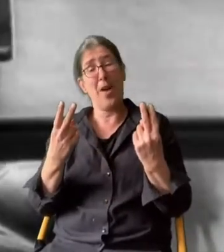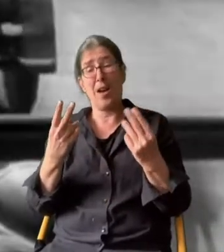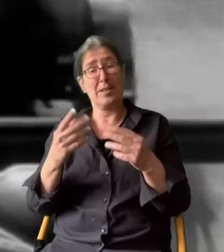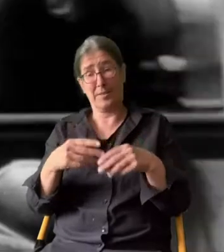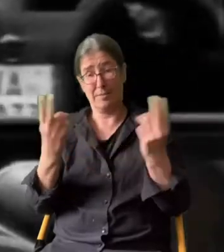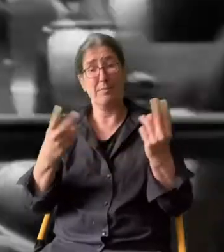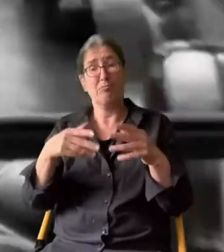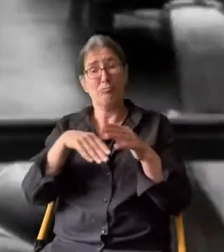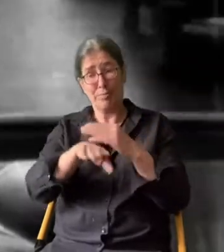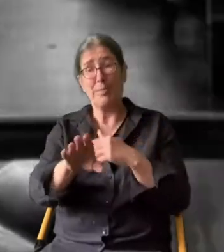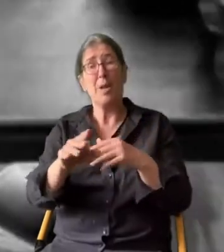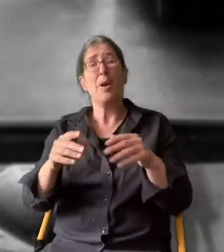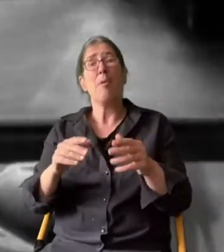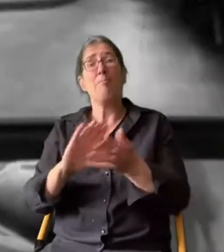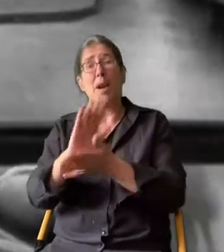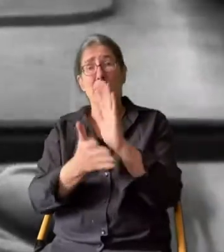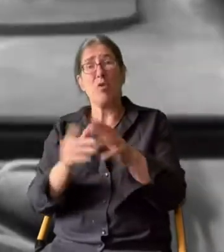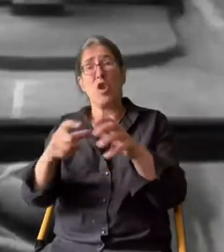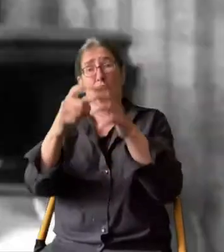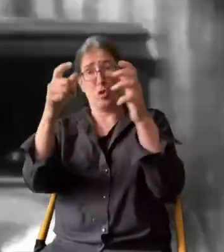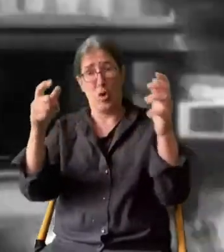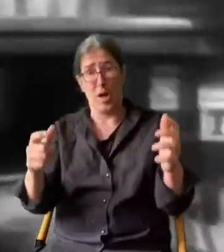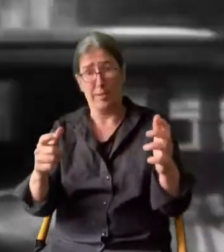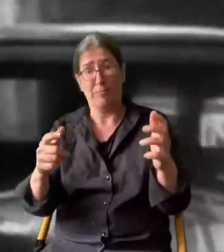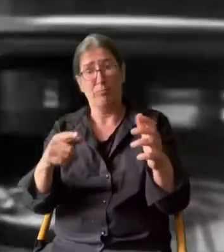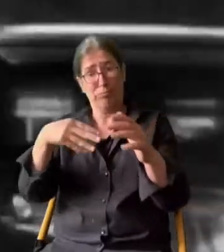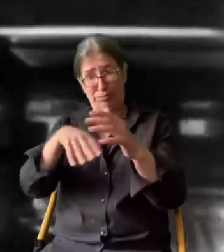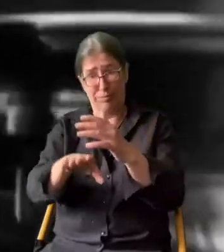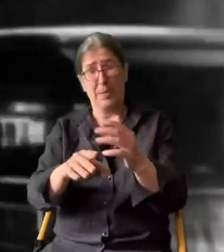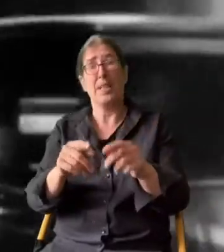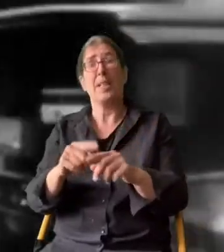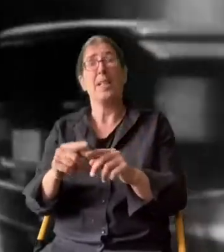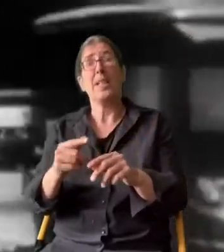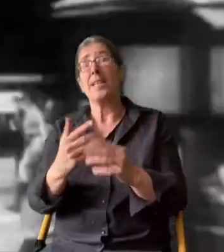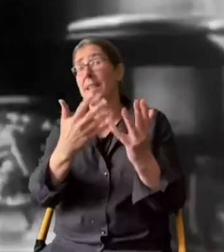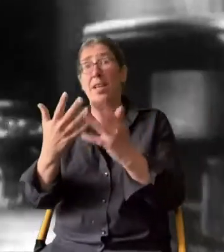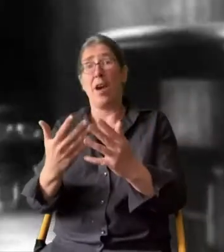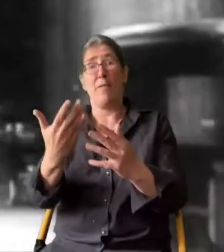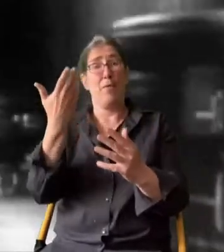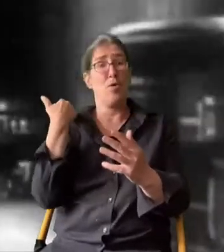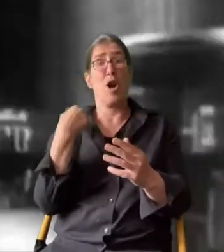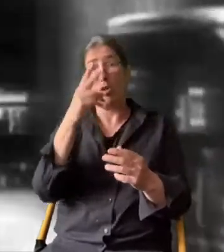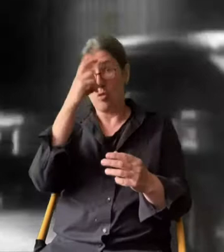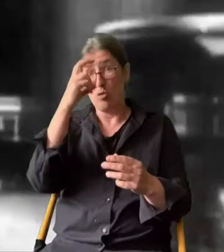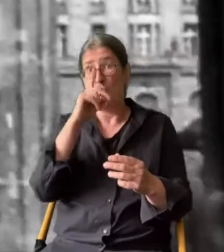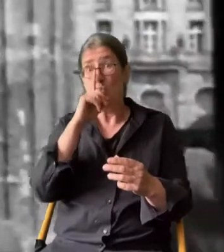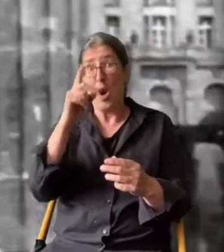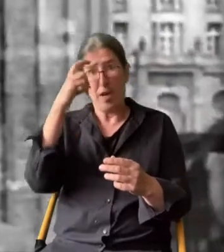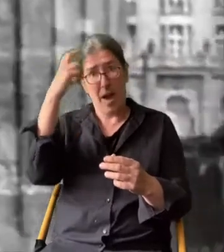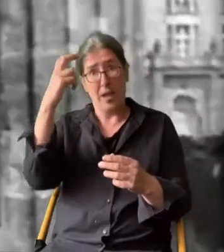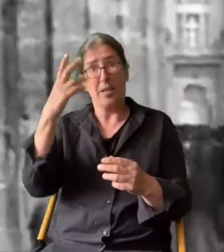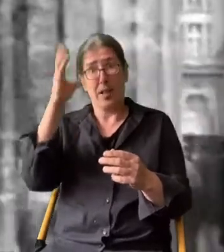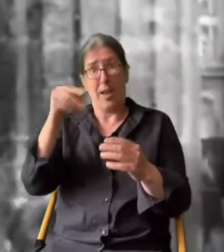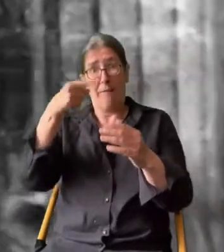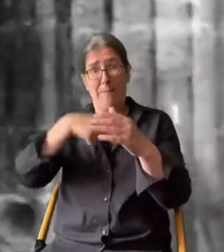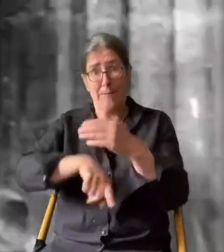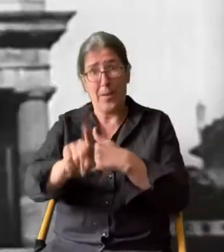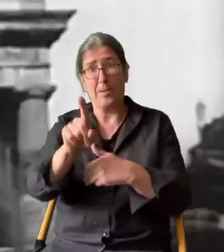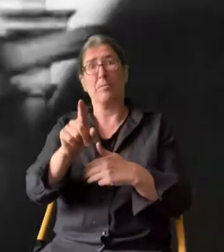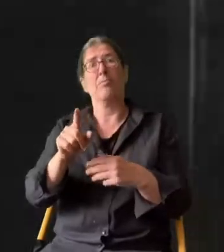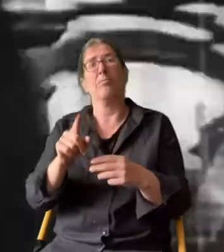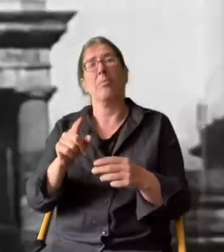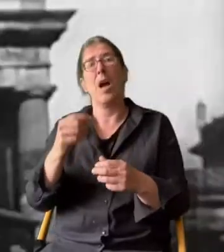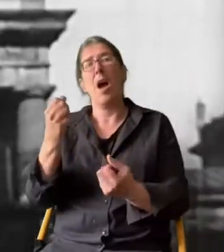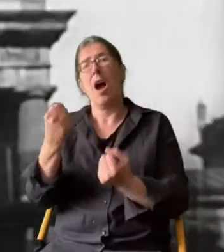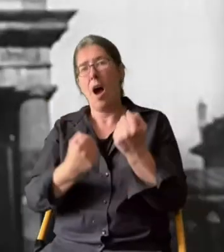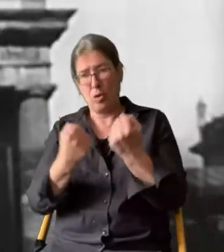Freie Fahrt durchs Brandenburger Tor. Zehn Jahre vorher war die mittlere Durchfahrt allein dem Kaiser vorbehalten. Die Zahl